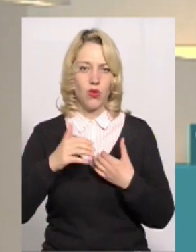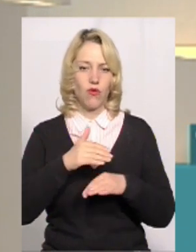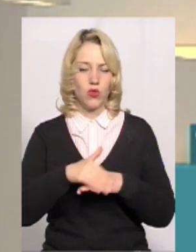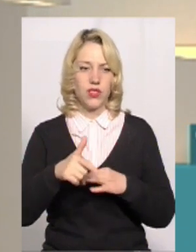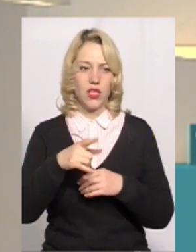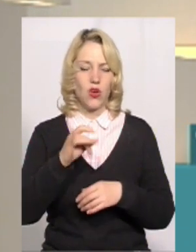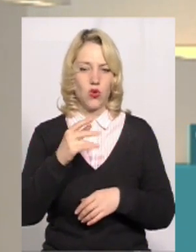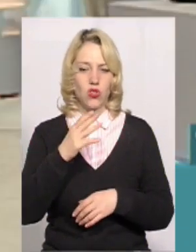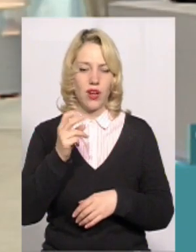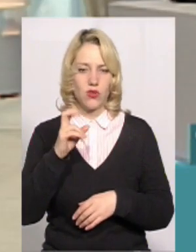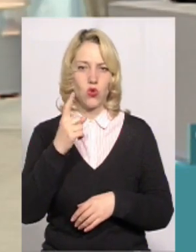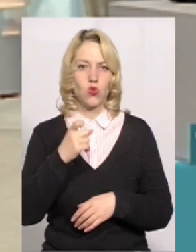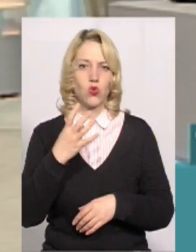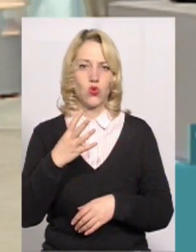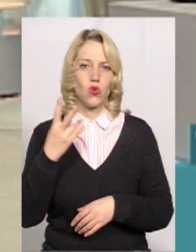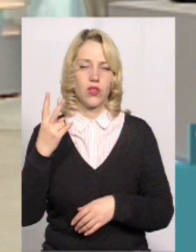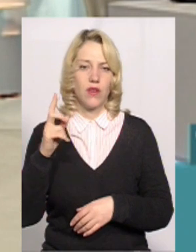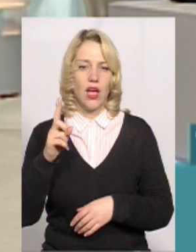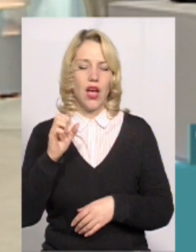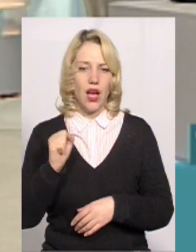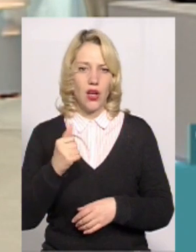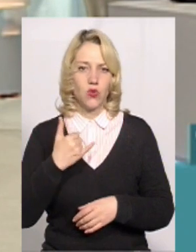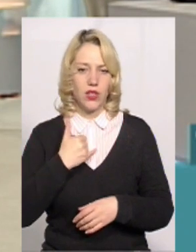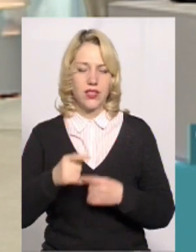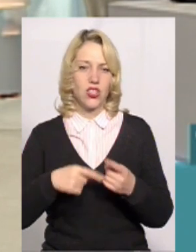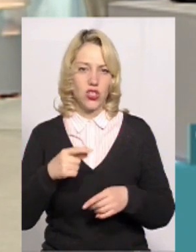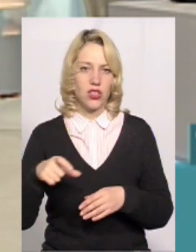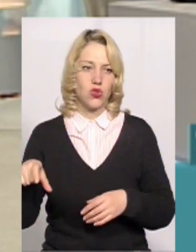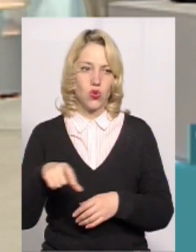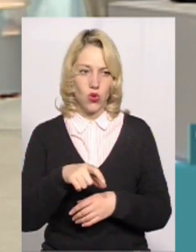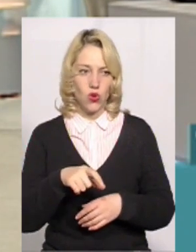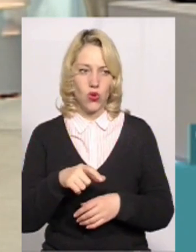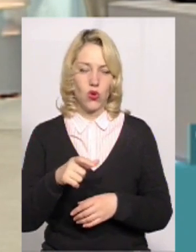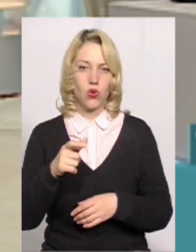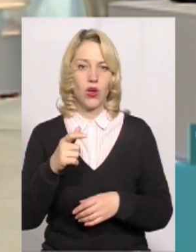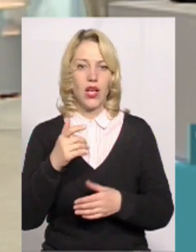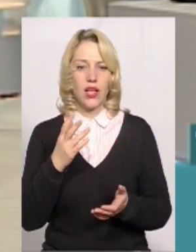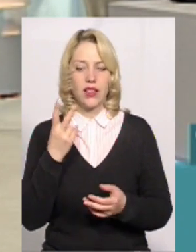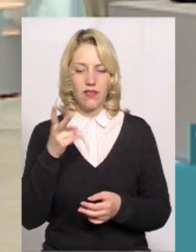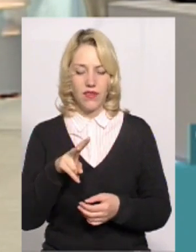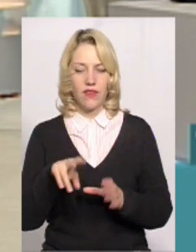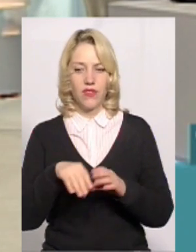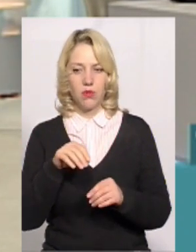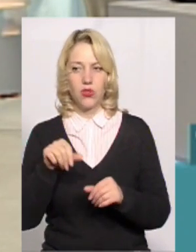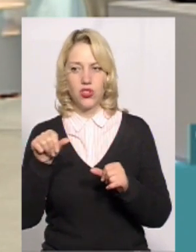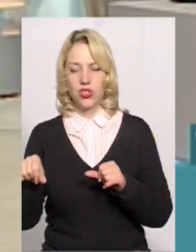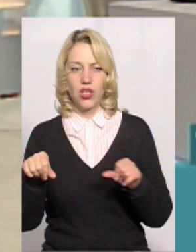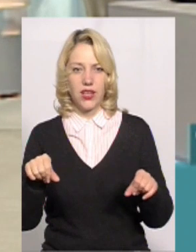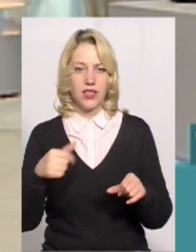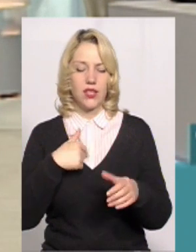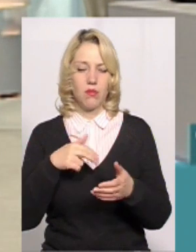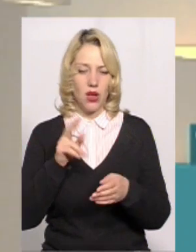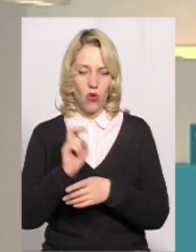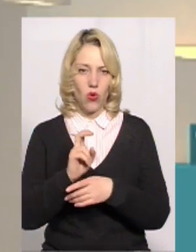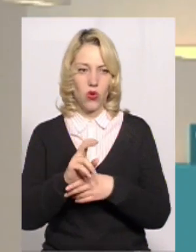Грушевська, 142А. Тут через дорогу у нас дві виборчі дільниці. Ну, ми ходимо, люди